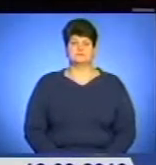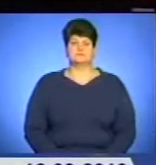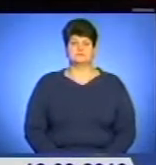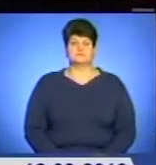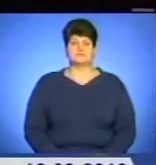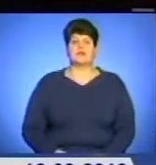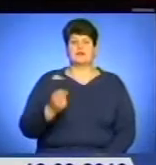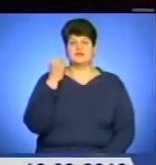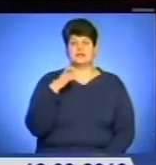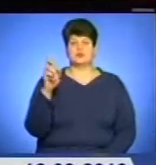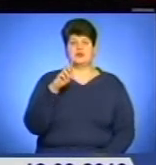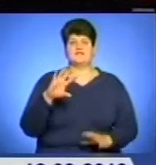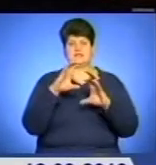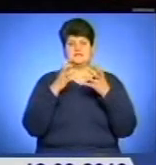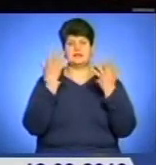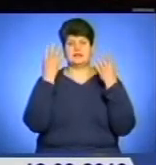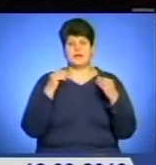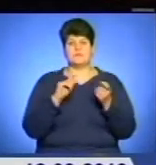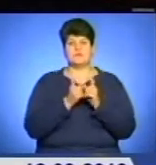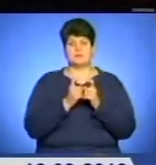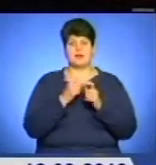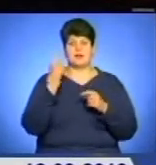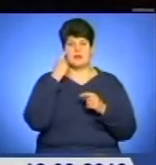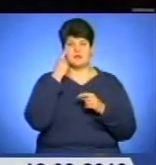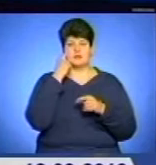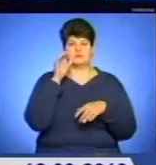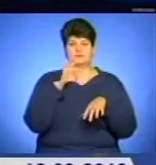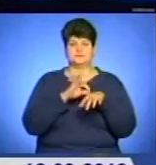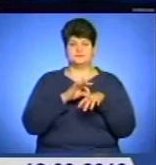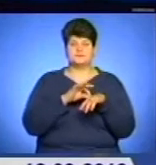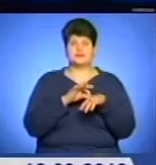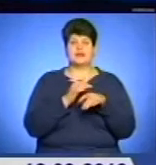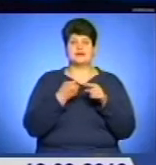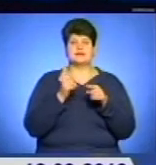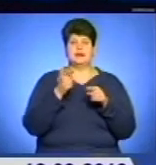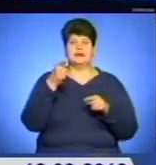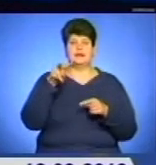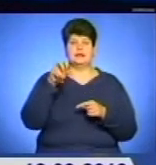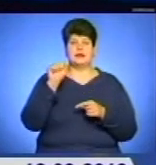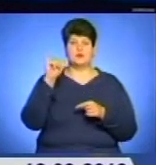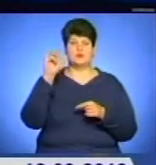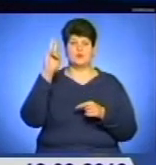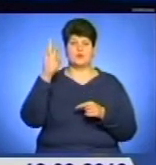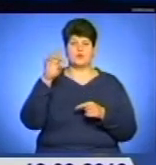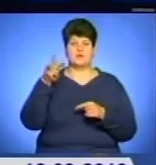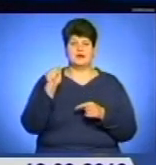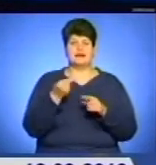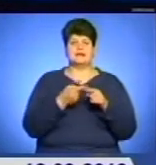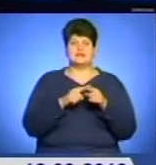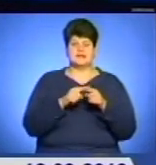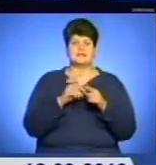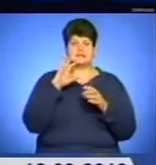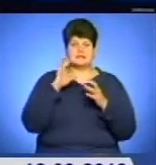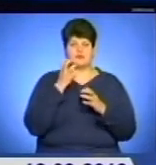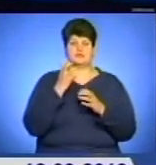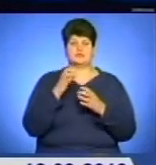12 березня – Всесвітній день боротьби з галукомою. Це серйозна патологія, яка у світі займає друге місце серед хворих, які мають